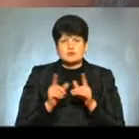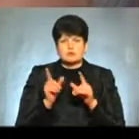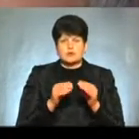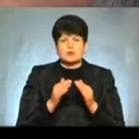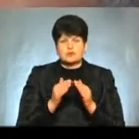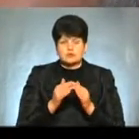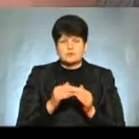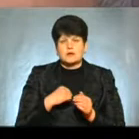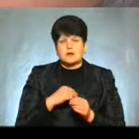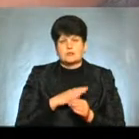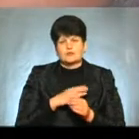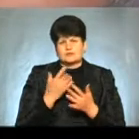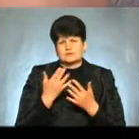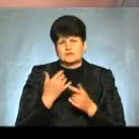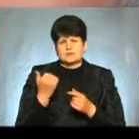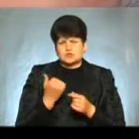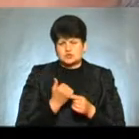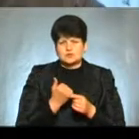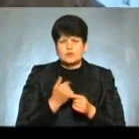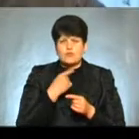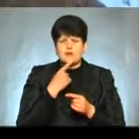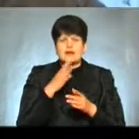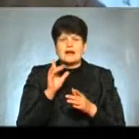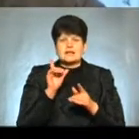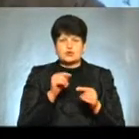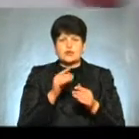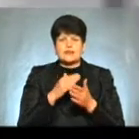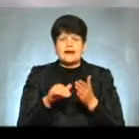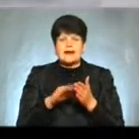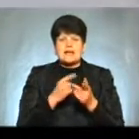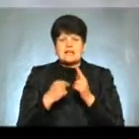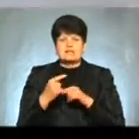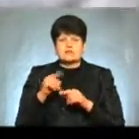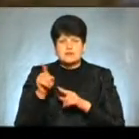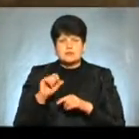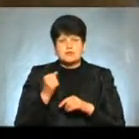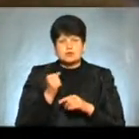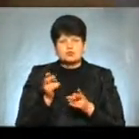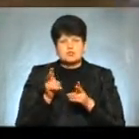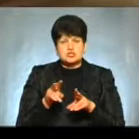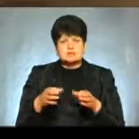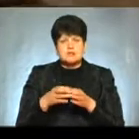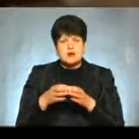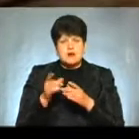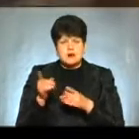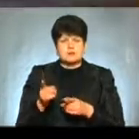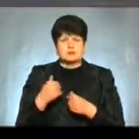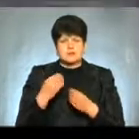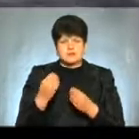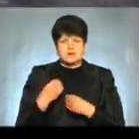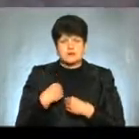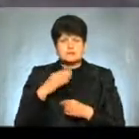додому Я побув пару неділь, кажу, так, я їду на ліквідацію, бо мені там друзі лишились Бригаду мені дали пацанів